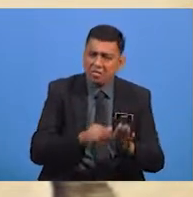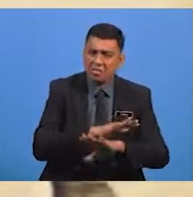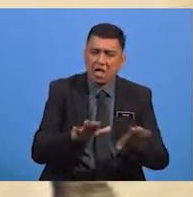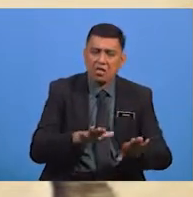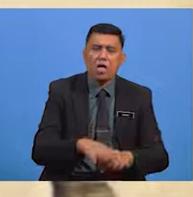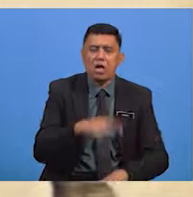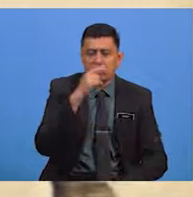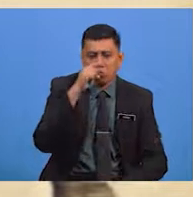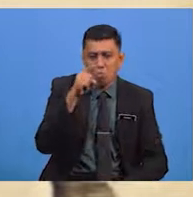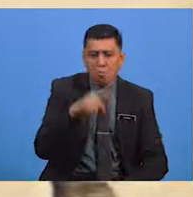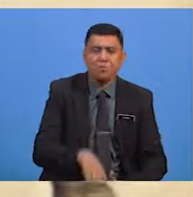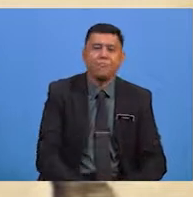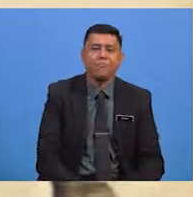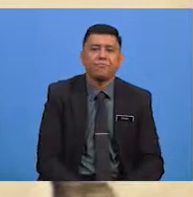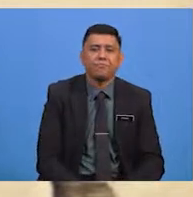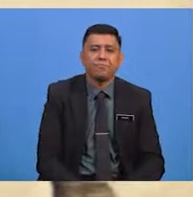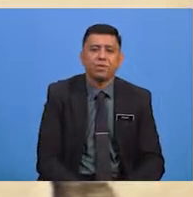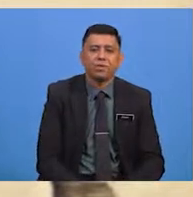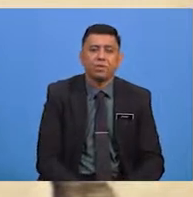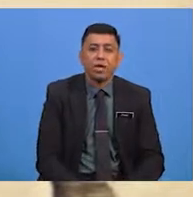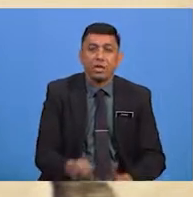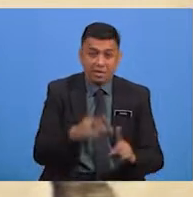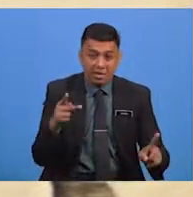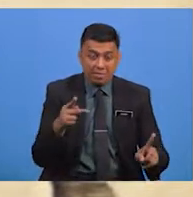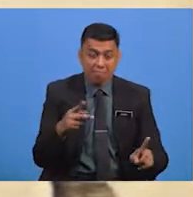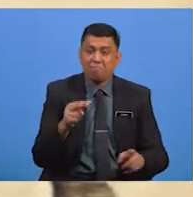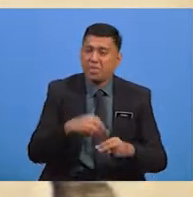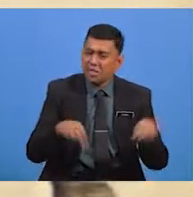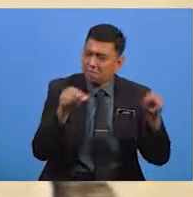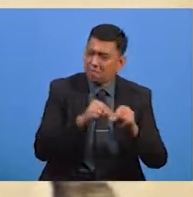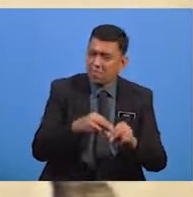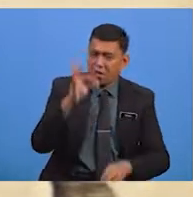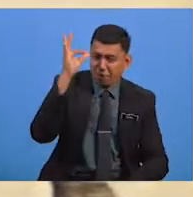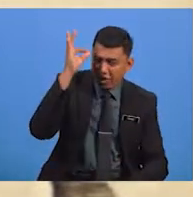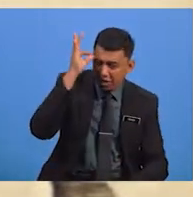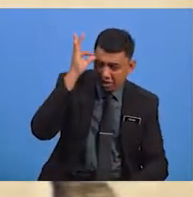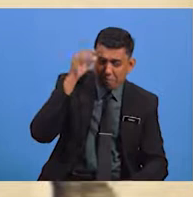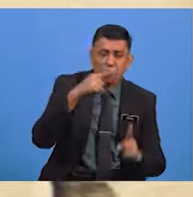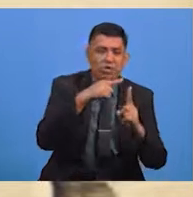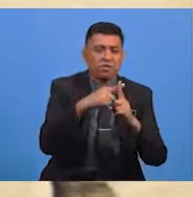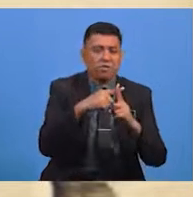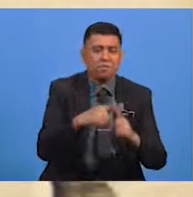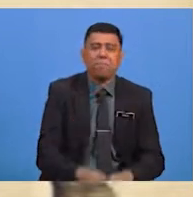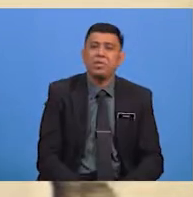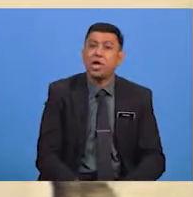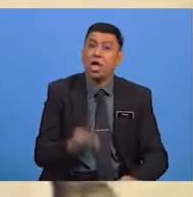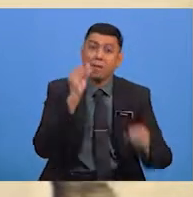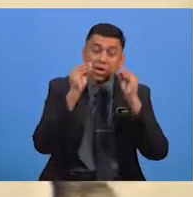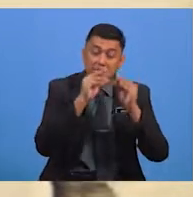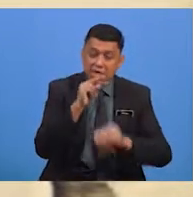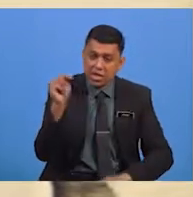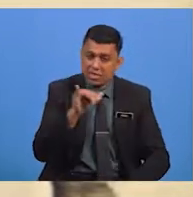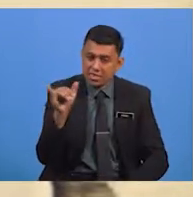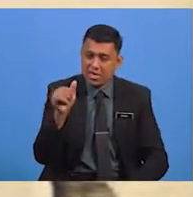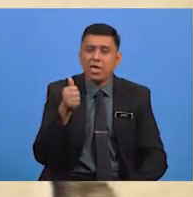Dianggap Sombong Berikutnya Daripada Nilai Berfikiran Positif Pengajarannya